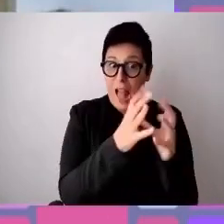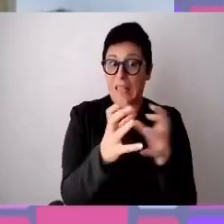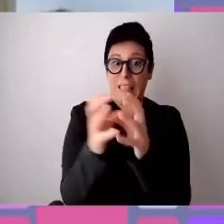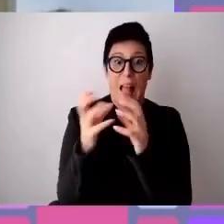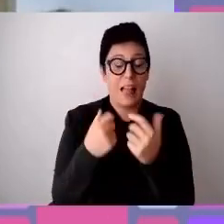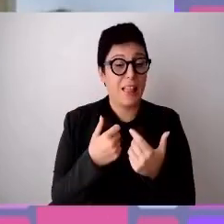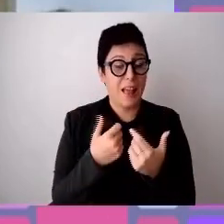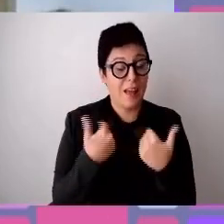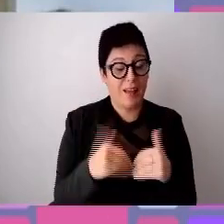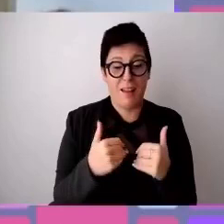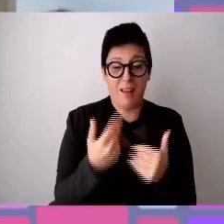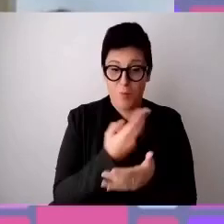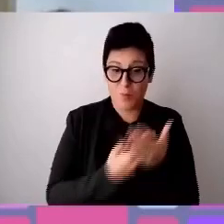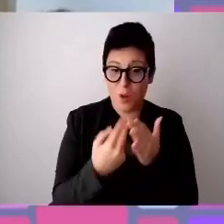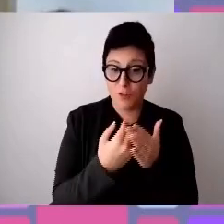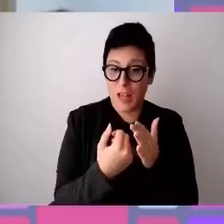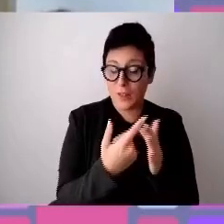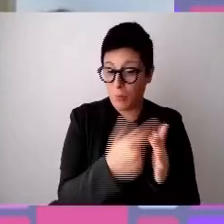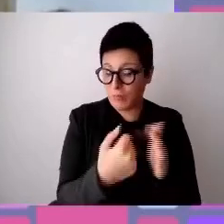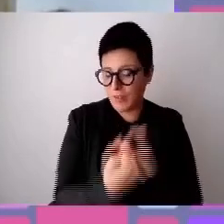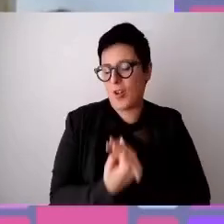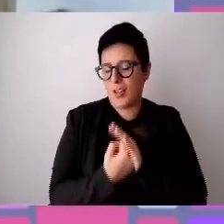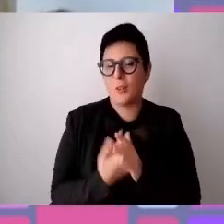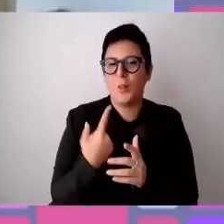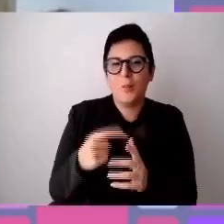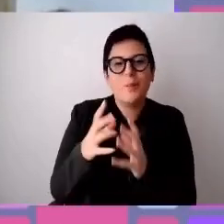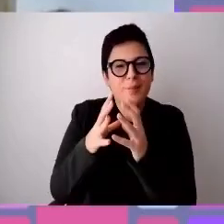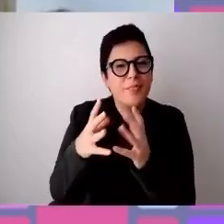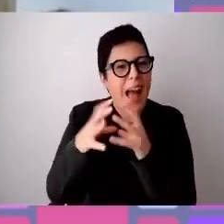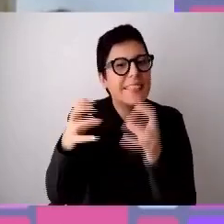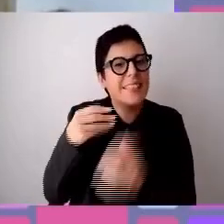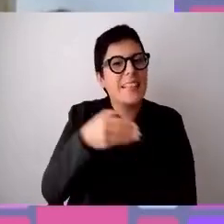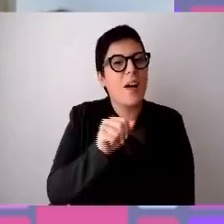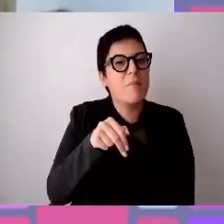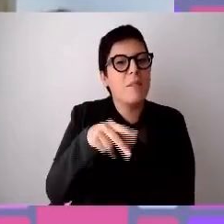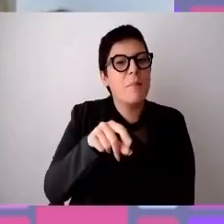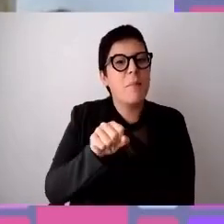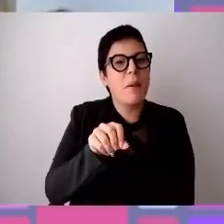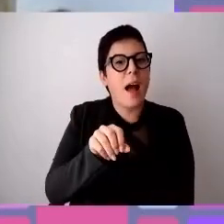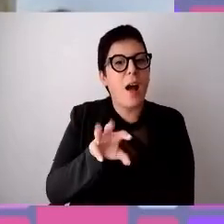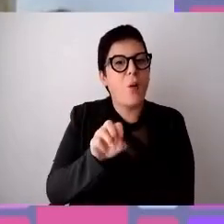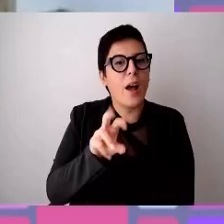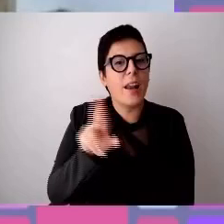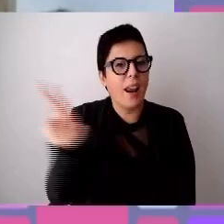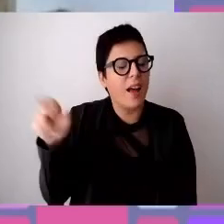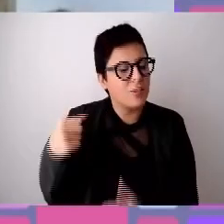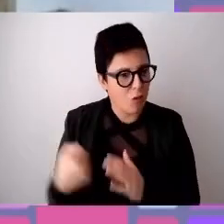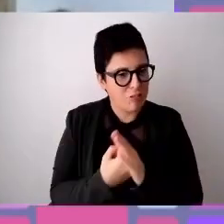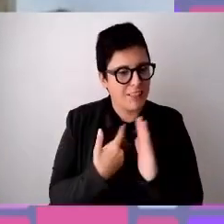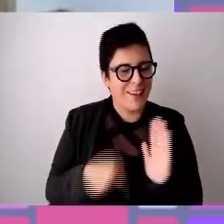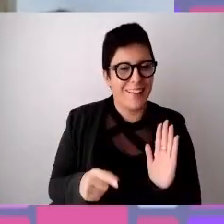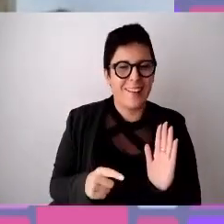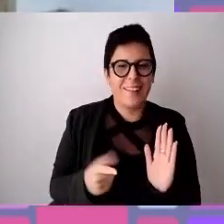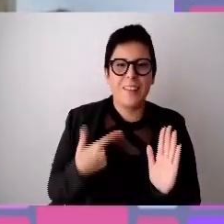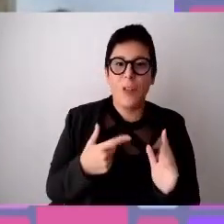qui anche l'azienda My Empower, perché poi in realtà il gioco divertente nasce quando torniamo dal viaggio, cioè ci mettiamo